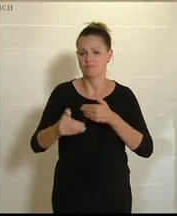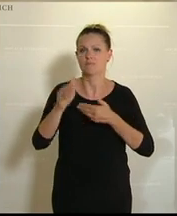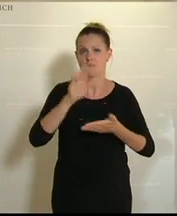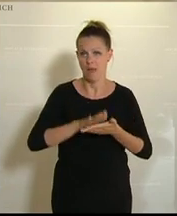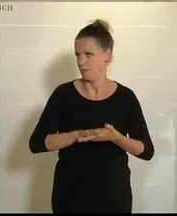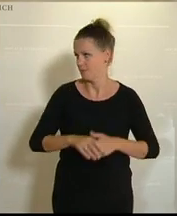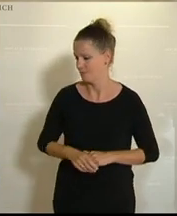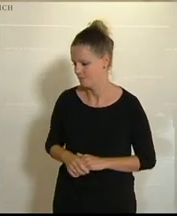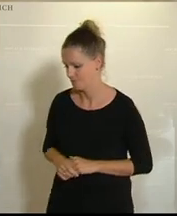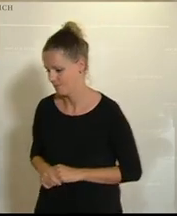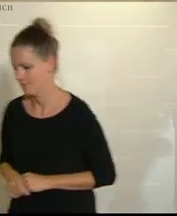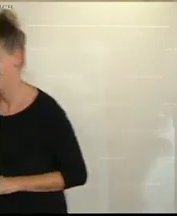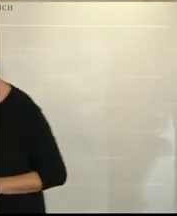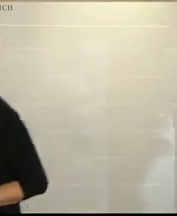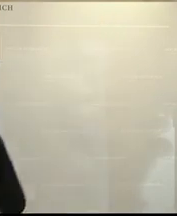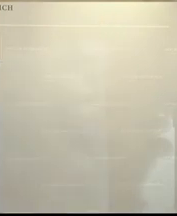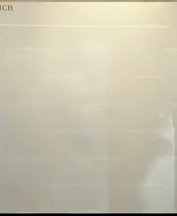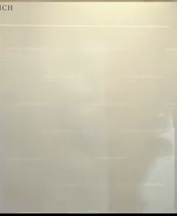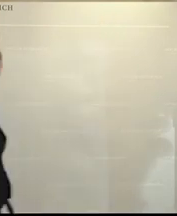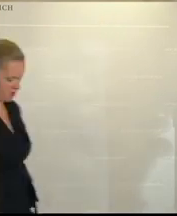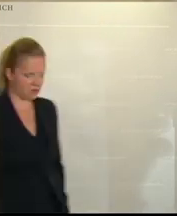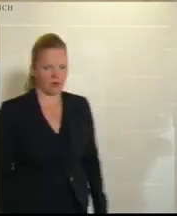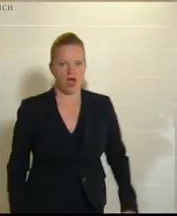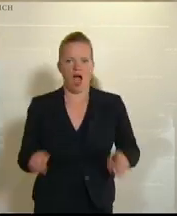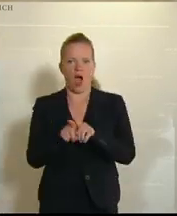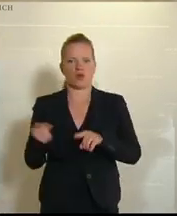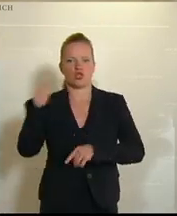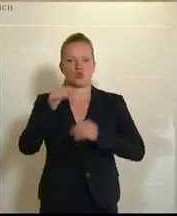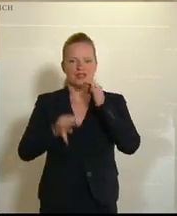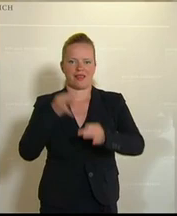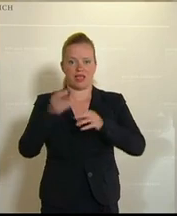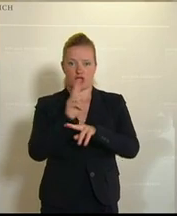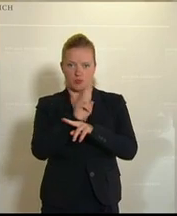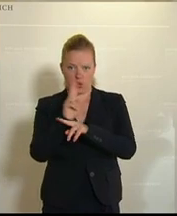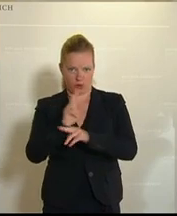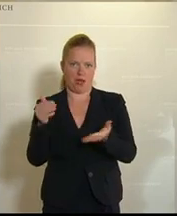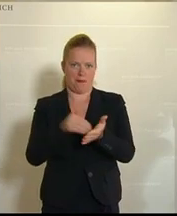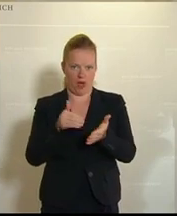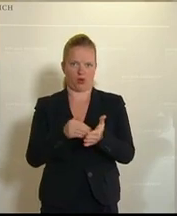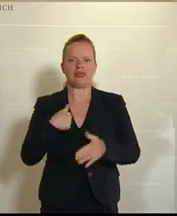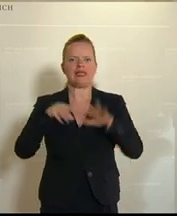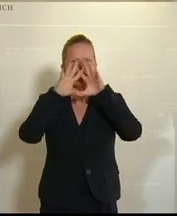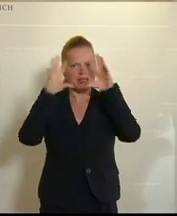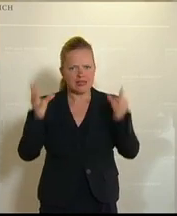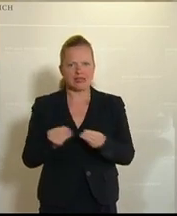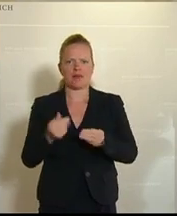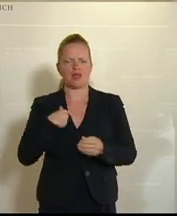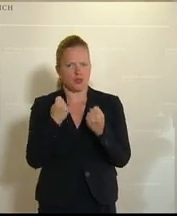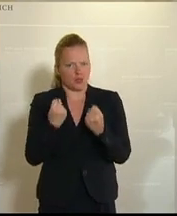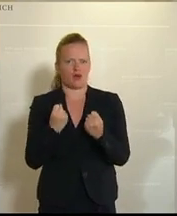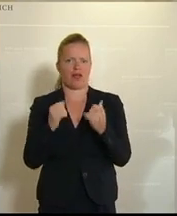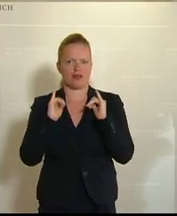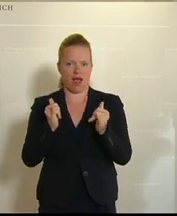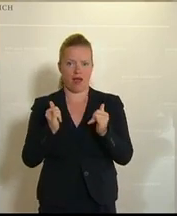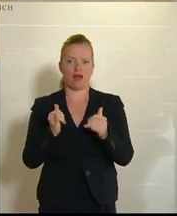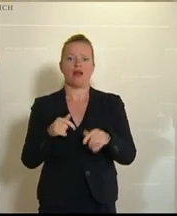Und natürlich setzt man damit auch ein strategischeres Monitoring auf. In Summe bin ich davon überzeugt, das ist wirklich nicht nur